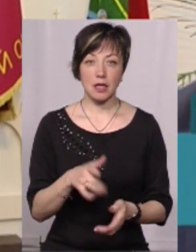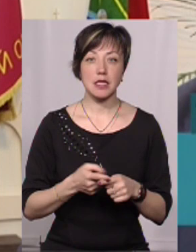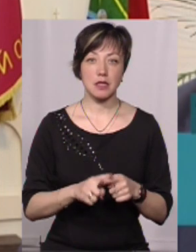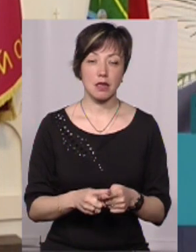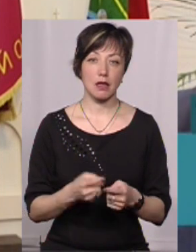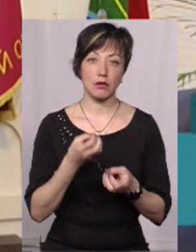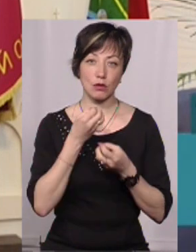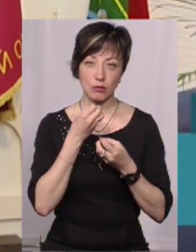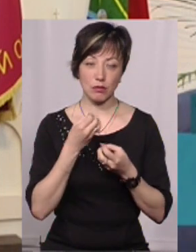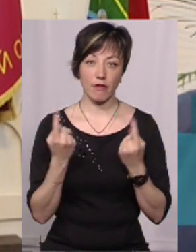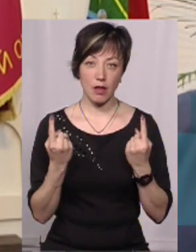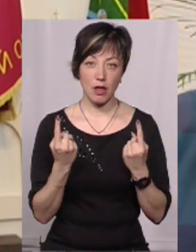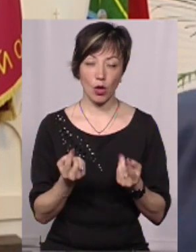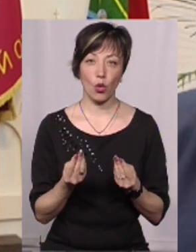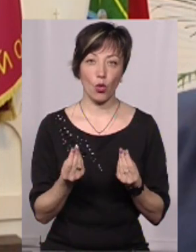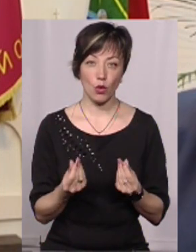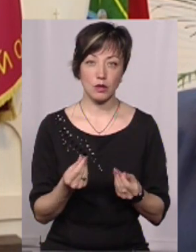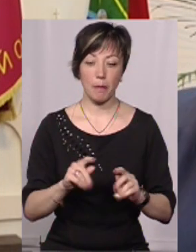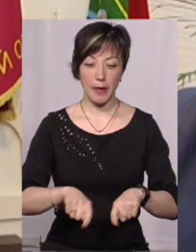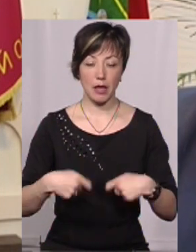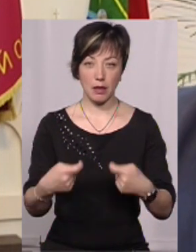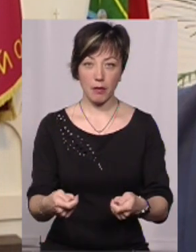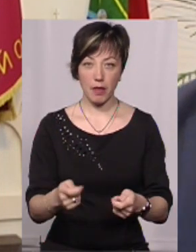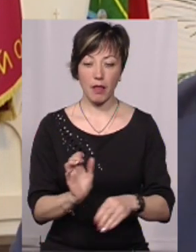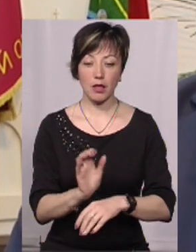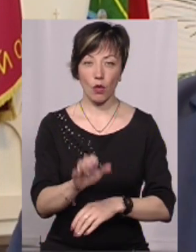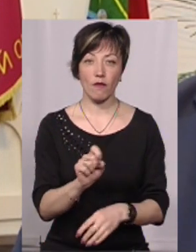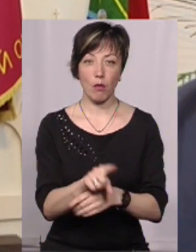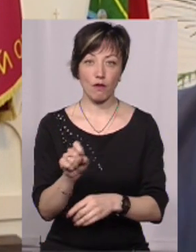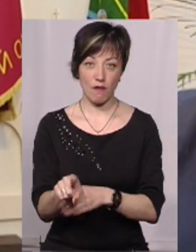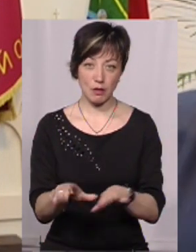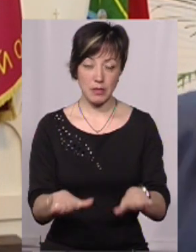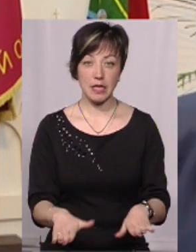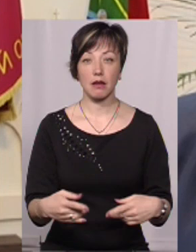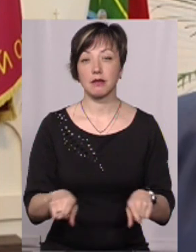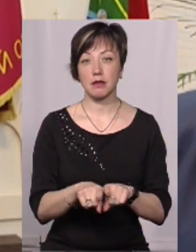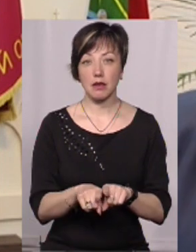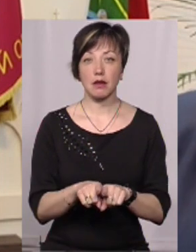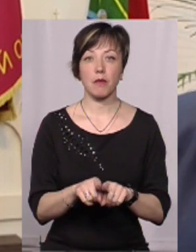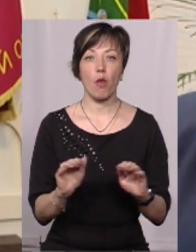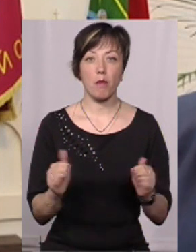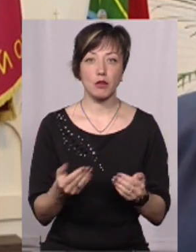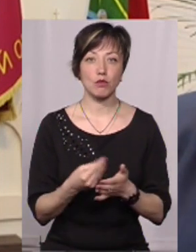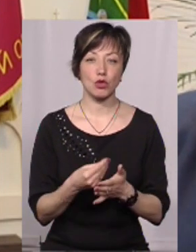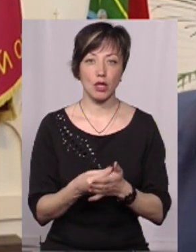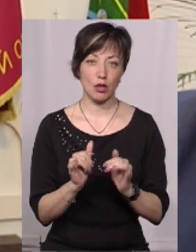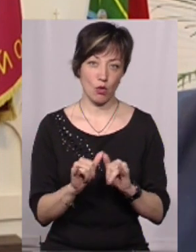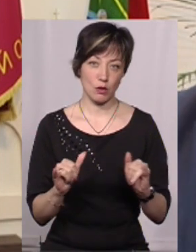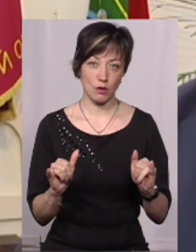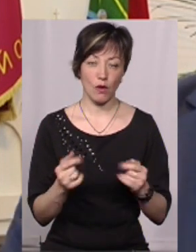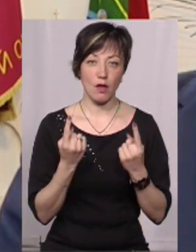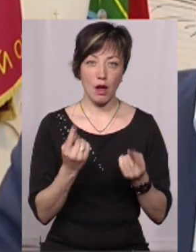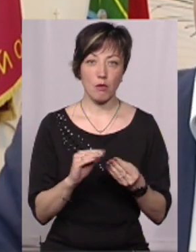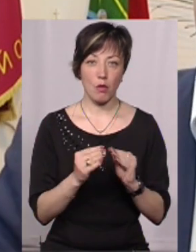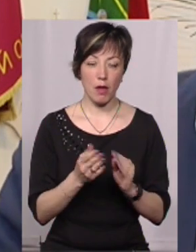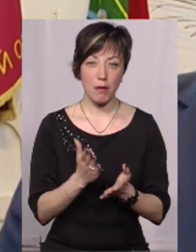це досить великі кошти, ми передаємо на делеговані повноваження і таким чином досить обмежені в бюджеті розвитку. То є велика